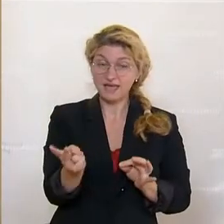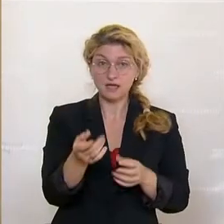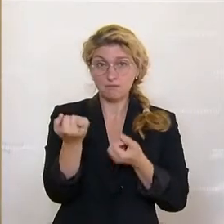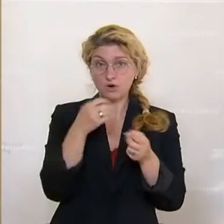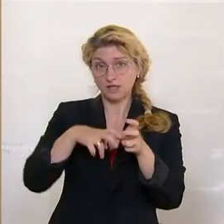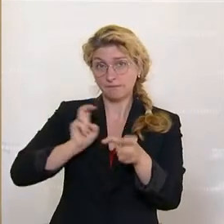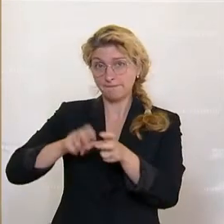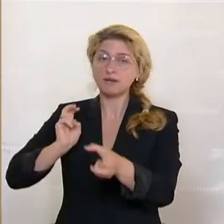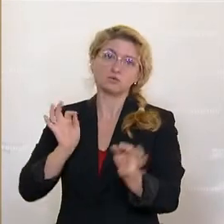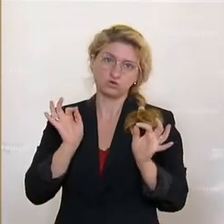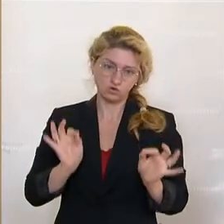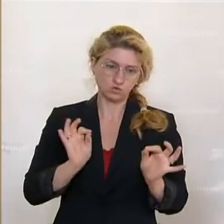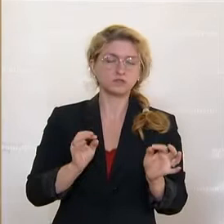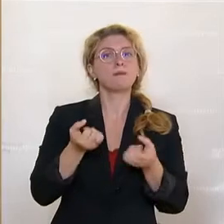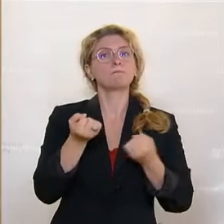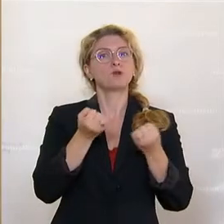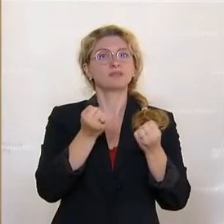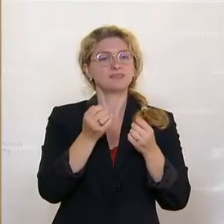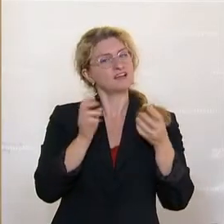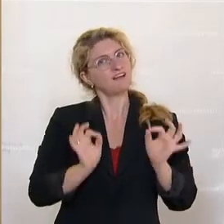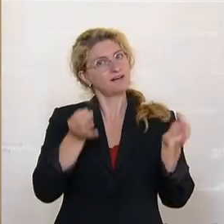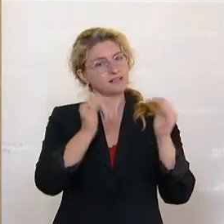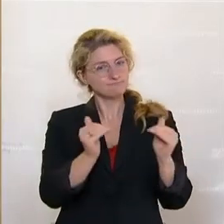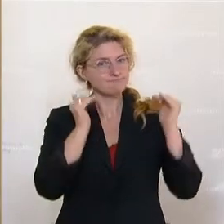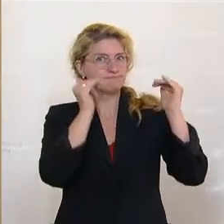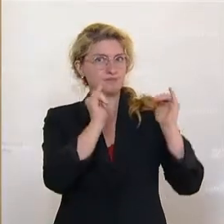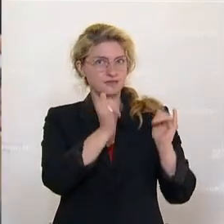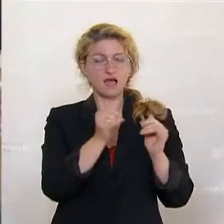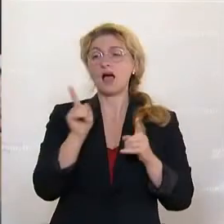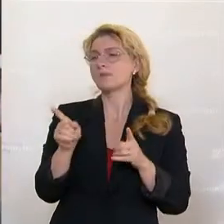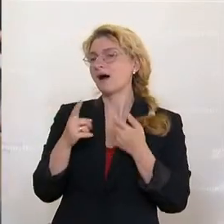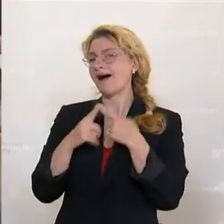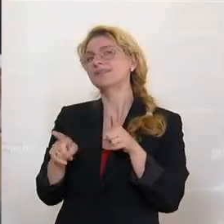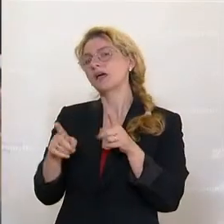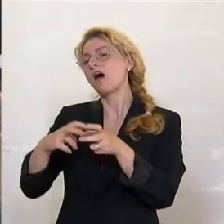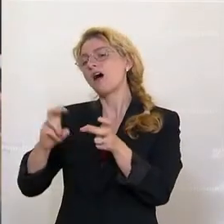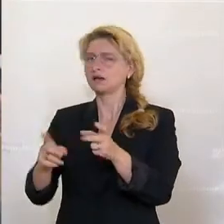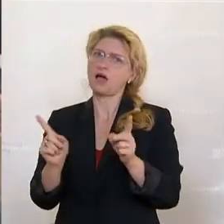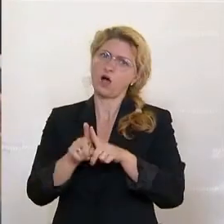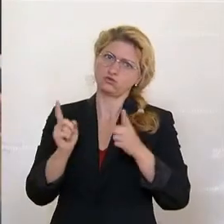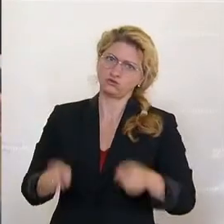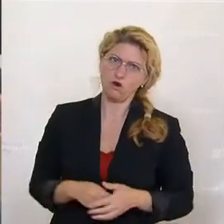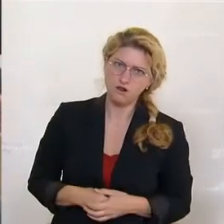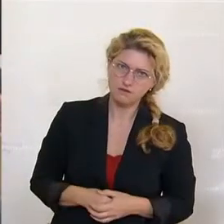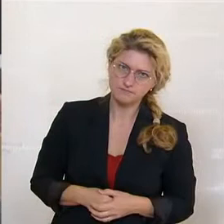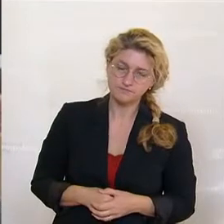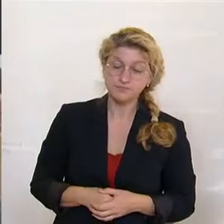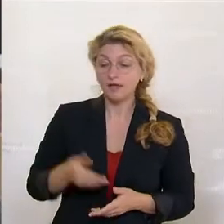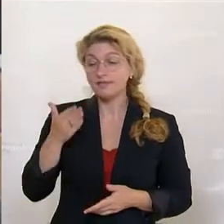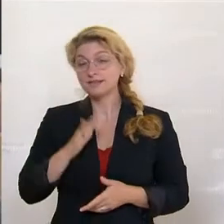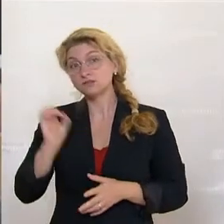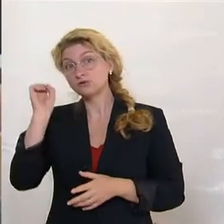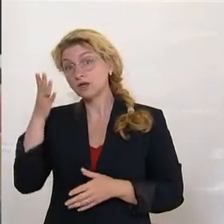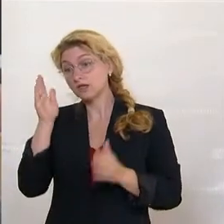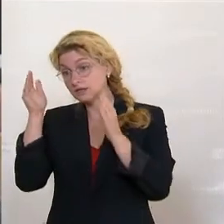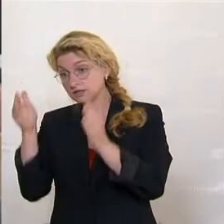die Qualität der Politik erhoben. Es sollten nur andere ihnen folgen. Zur türkisen Seite, mit der wir uns auch sehr intensiv beschäftigen